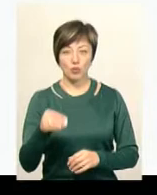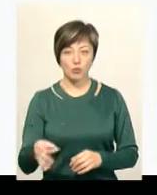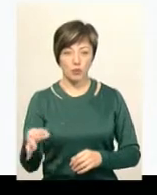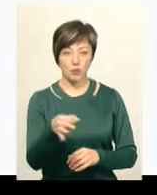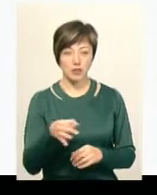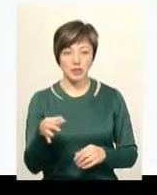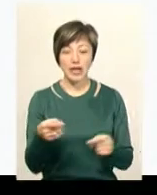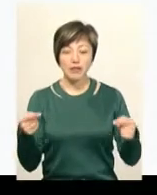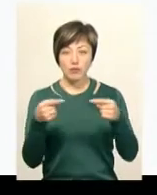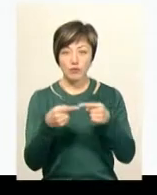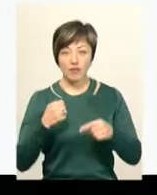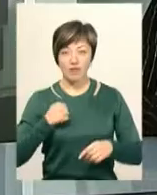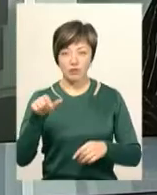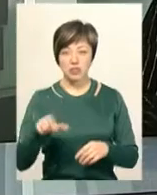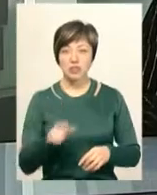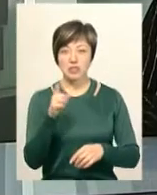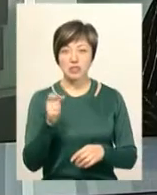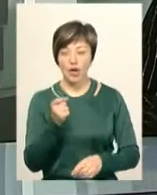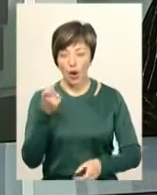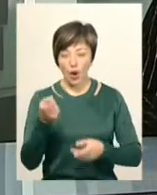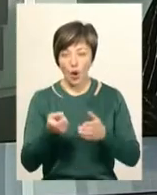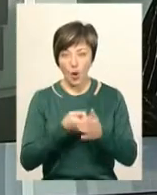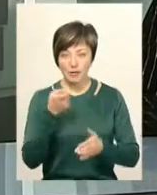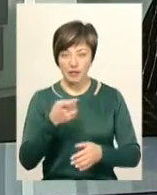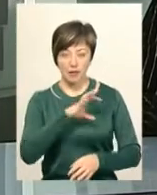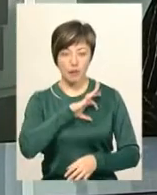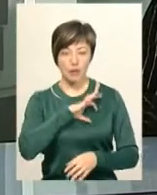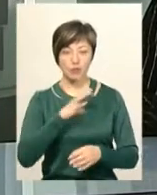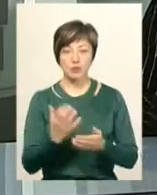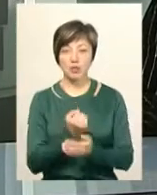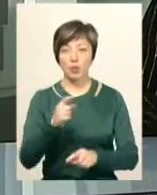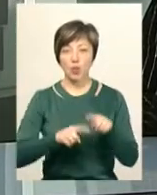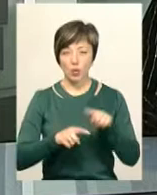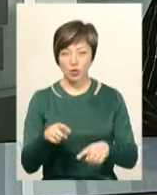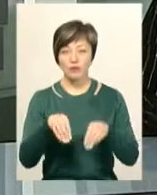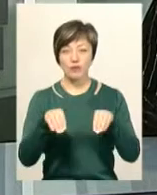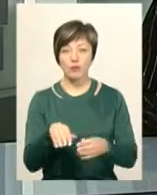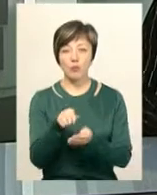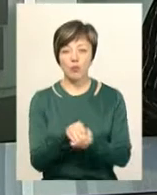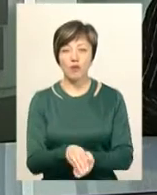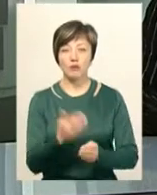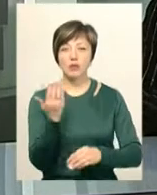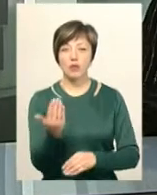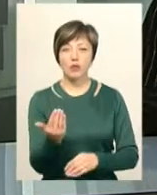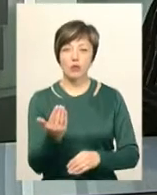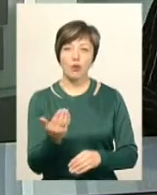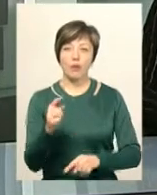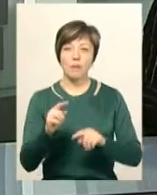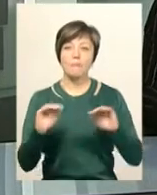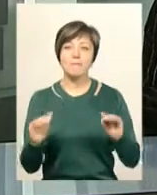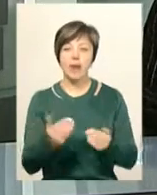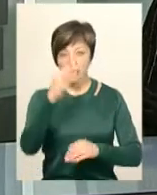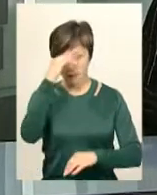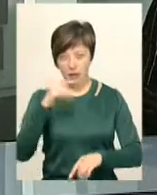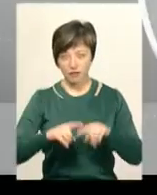Ідентифікували військового за розпізнавальним медальйоном. Знайшли родичів і вирішили поховати бійця на його малій батьківщині.